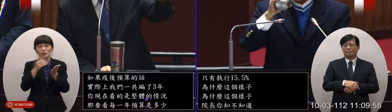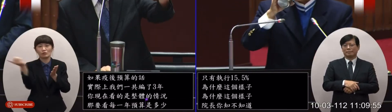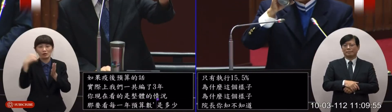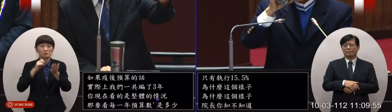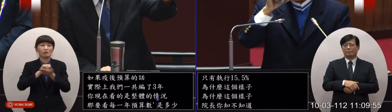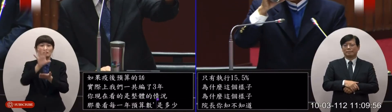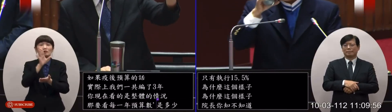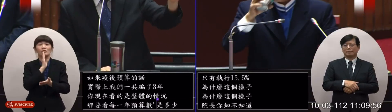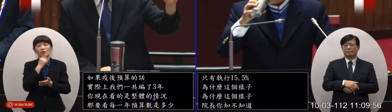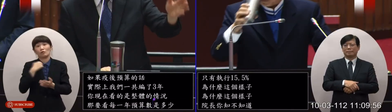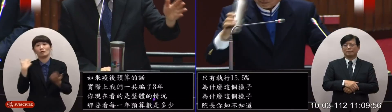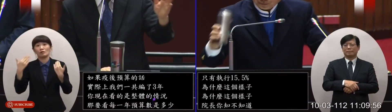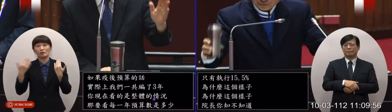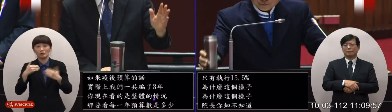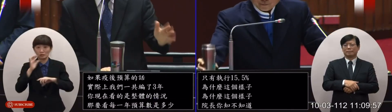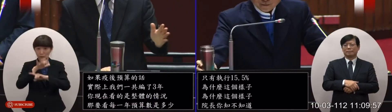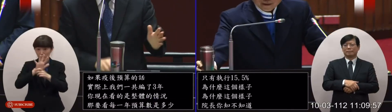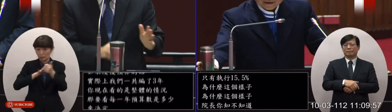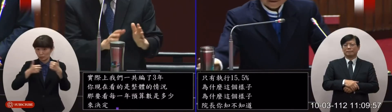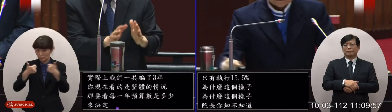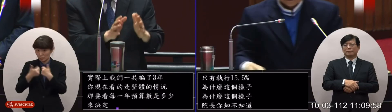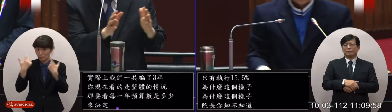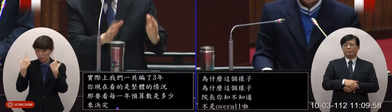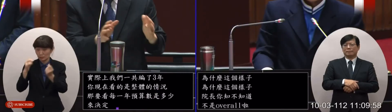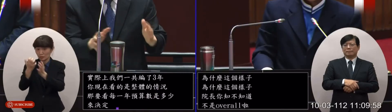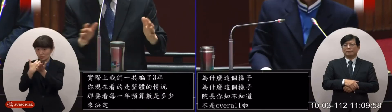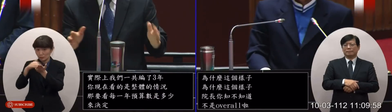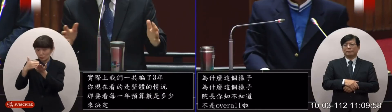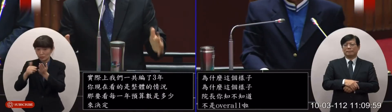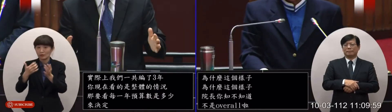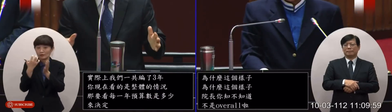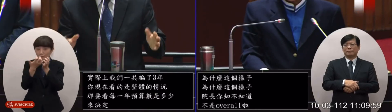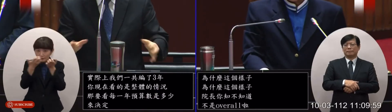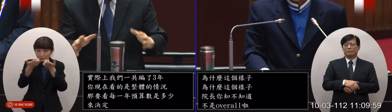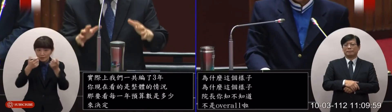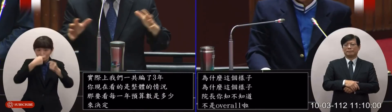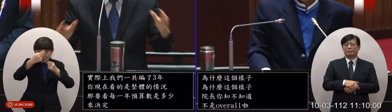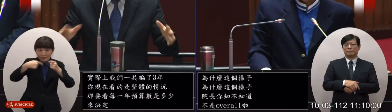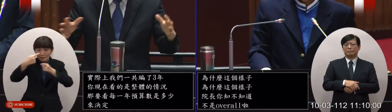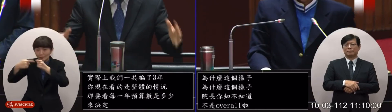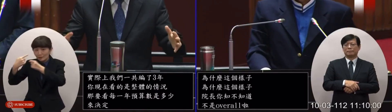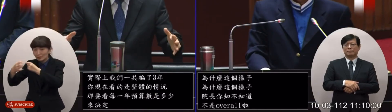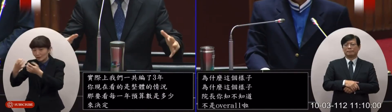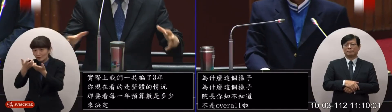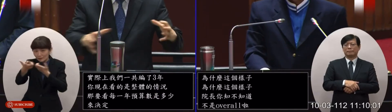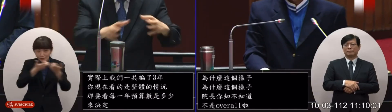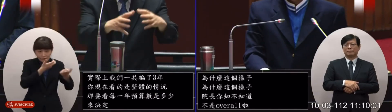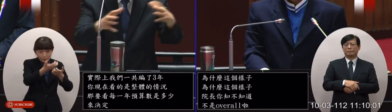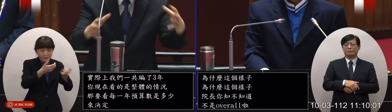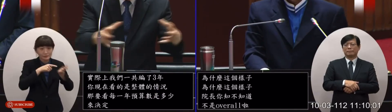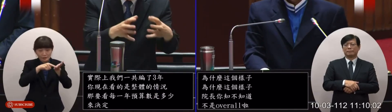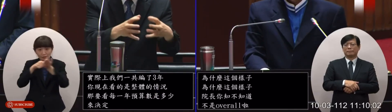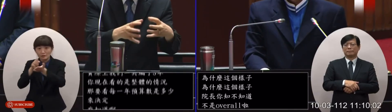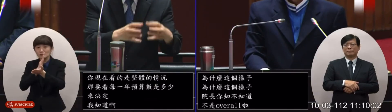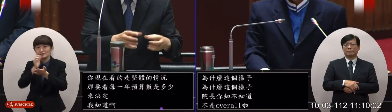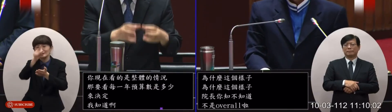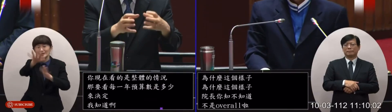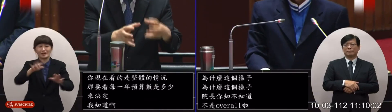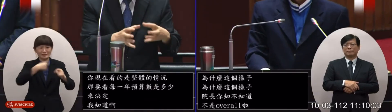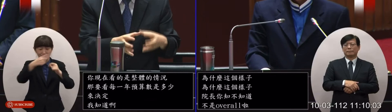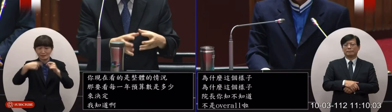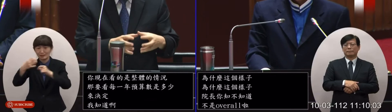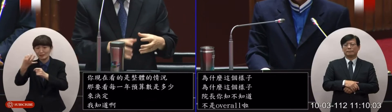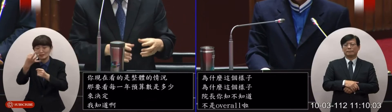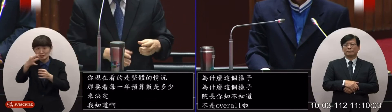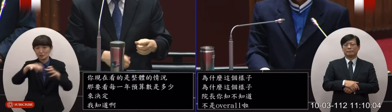這個本來農委會的這些預算他是有分年編列你現在把分年編列的合在一起來